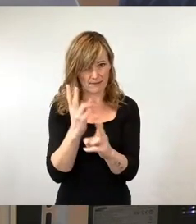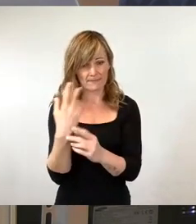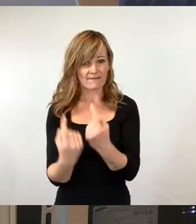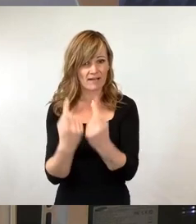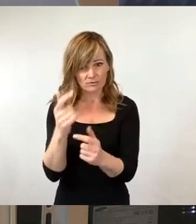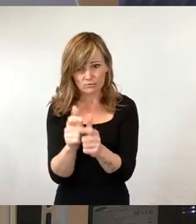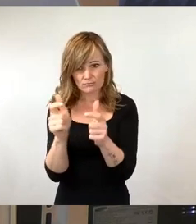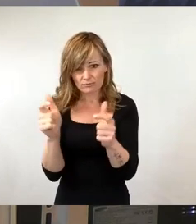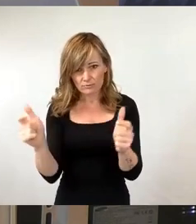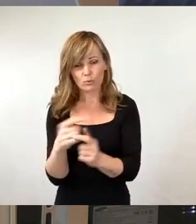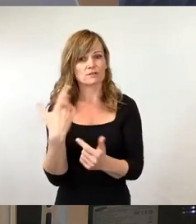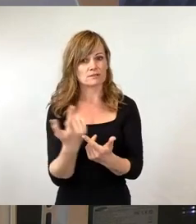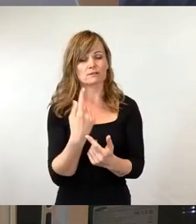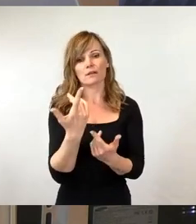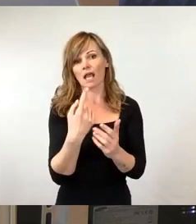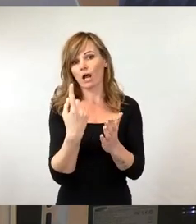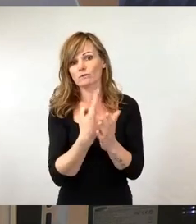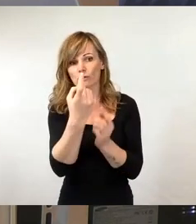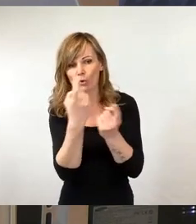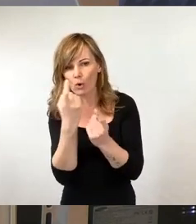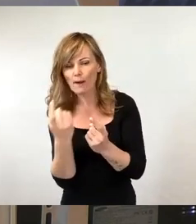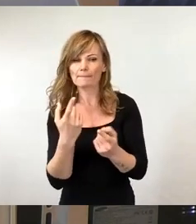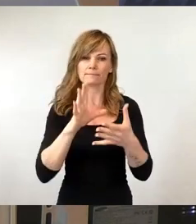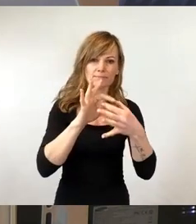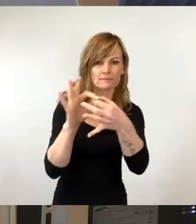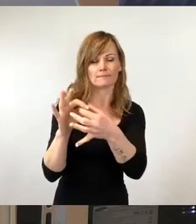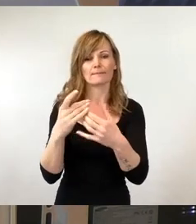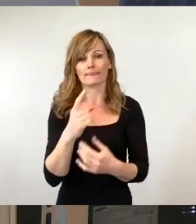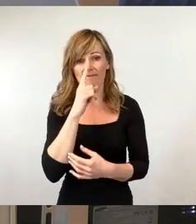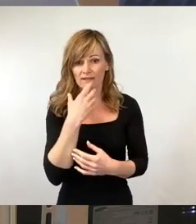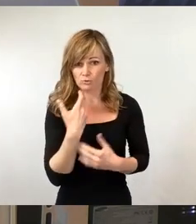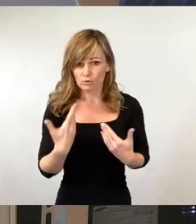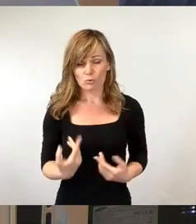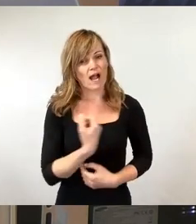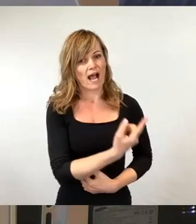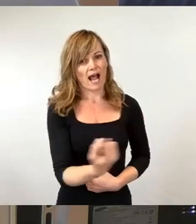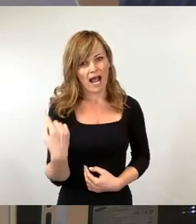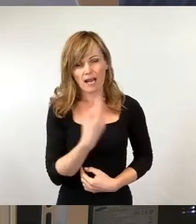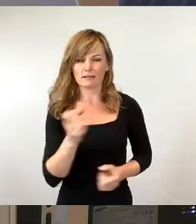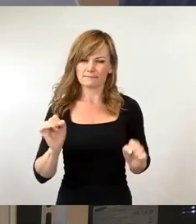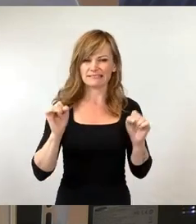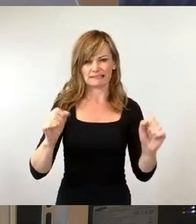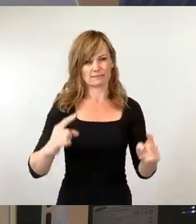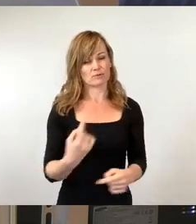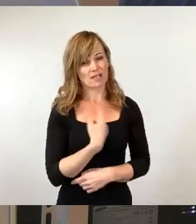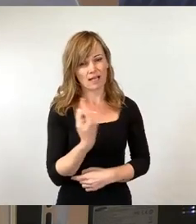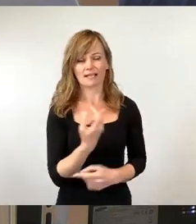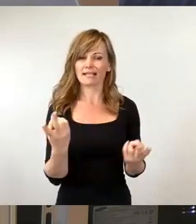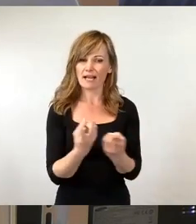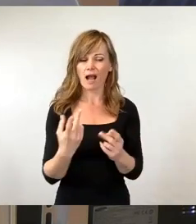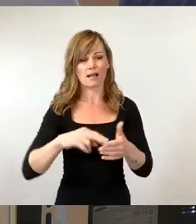Wenn wir das alles wollen, müssen die Menschen von vornherein anpacken, alle, die hier leben. Und da muss man auch mal auf allen politischen Ebenen darüber nachdenken,